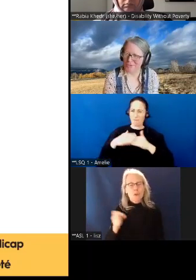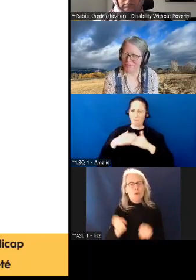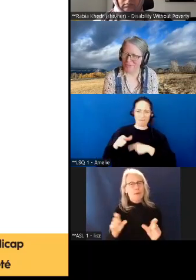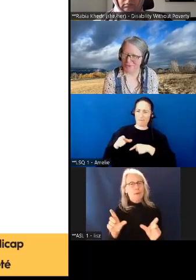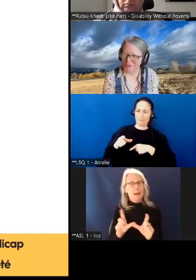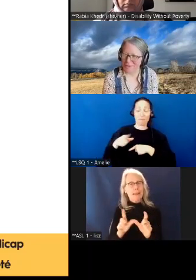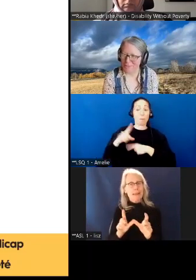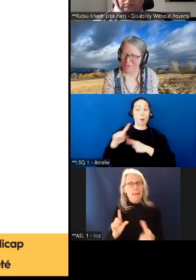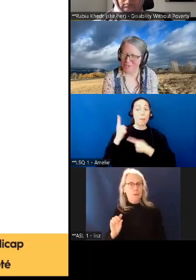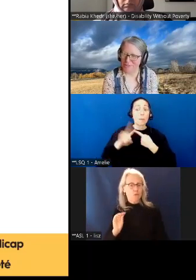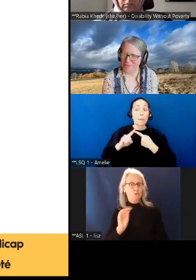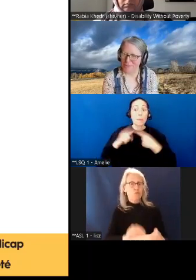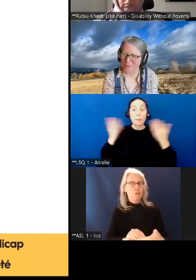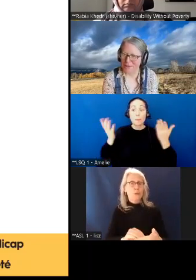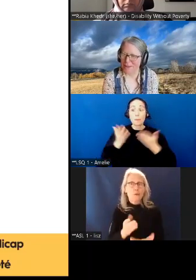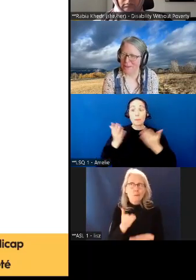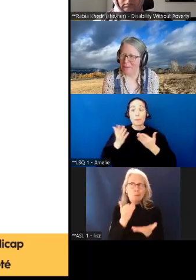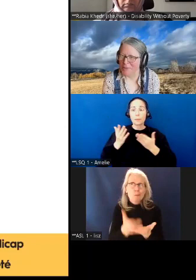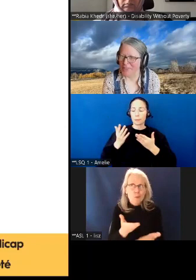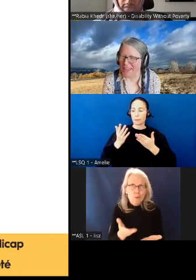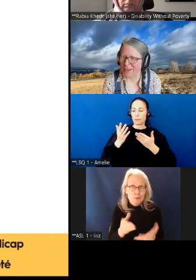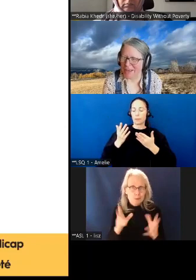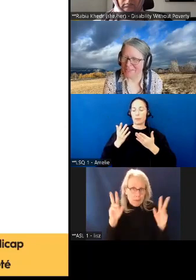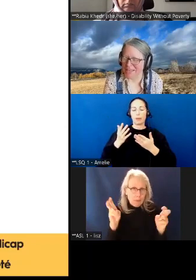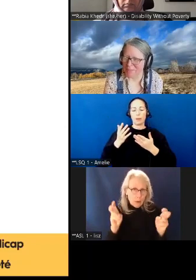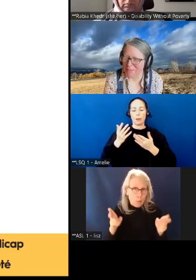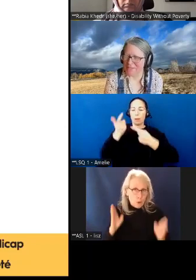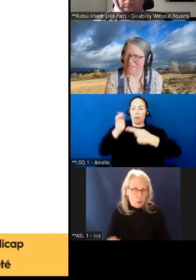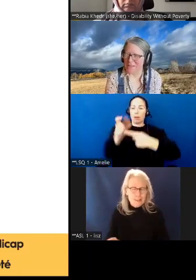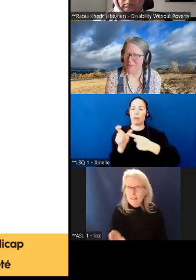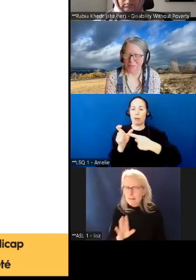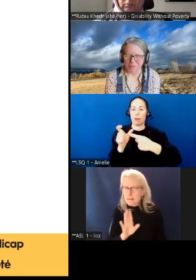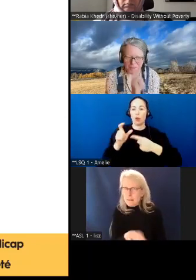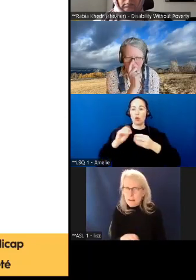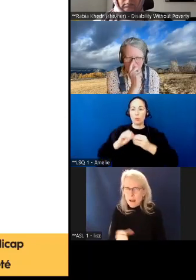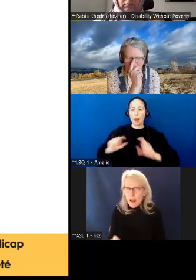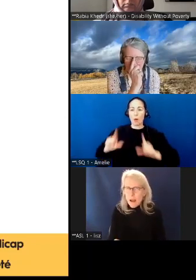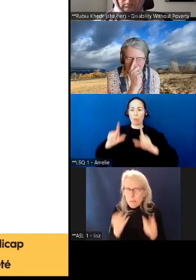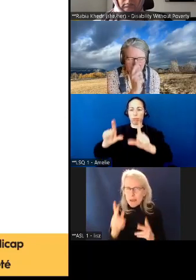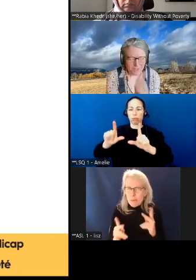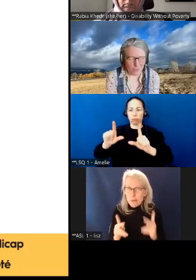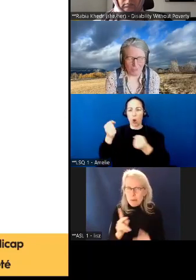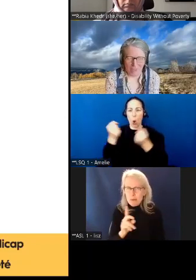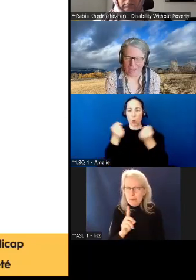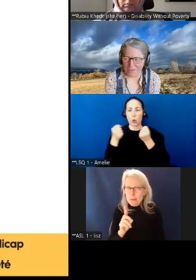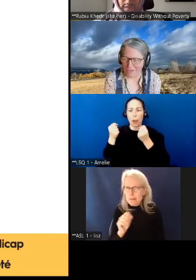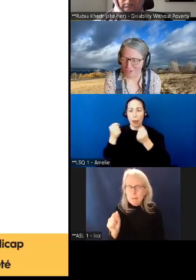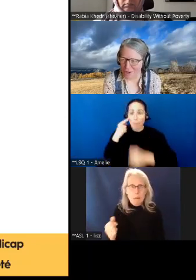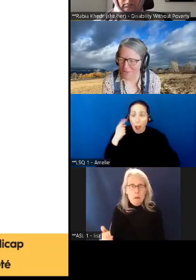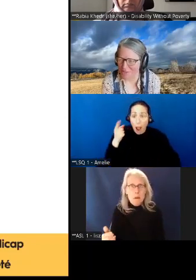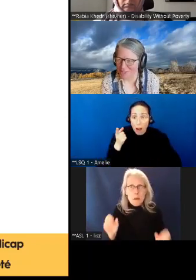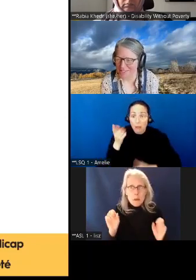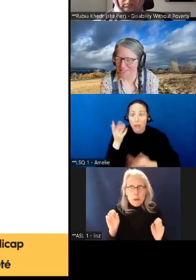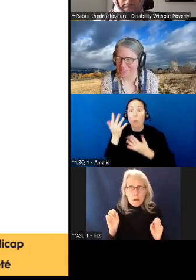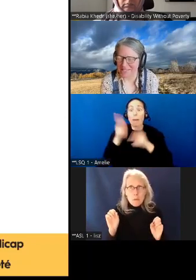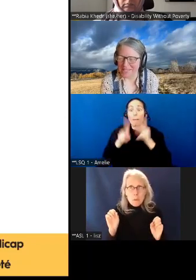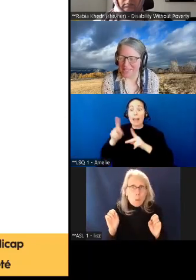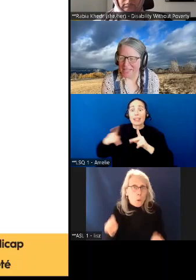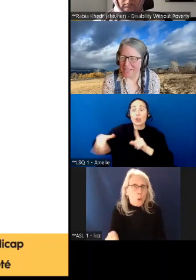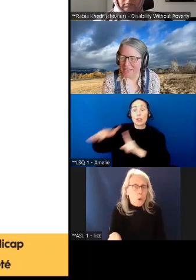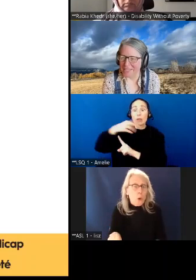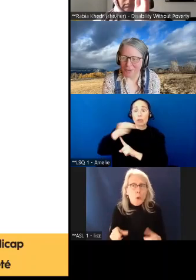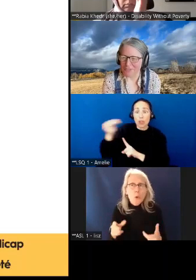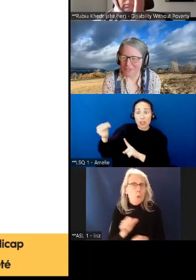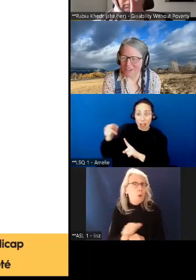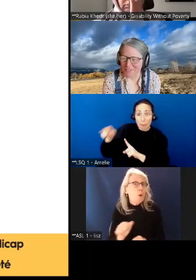faire, c'est saisir son numéro de permis de conduire. Pensez-y. Combien de personnes vivant en